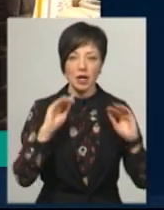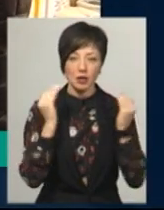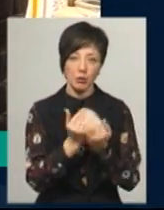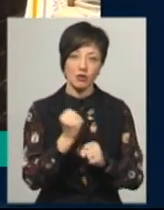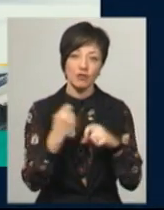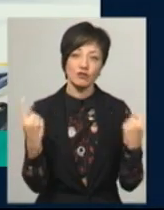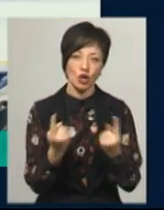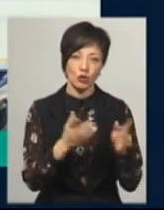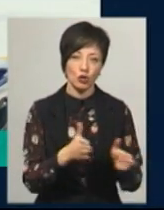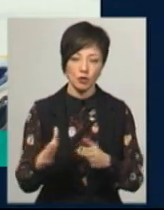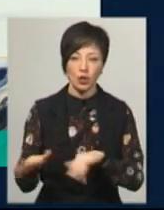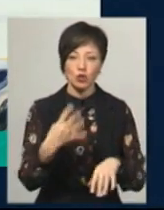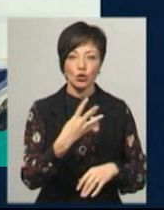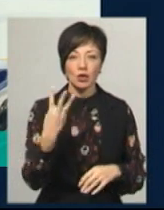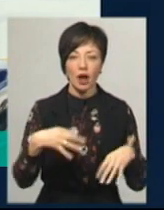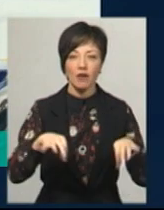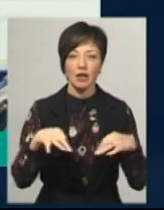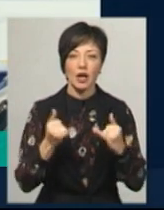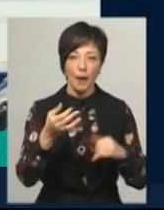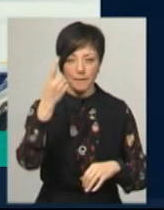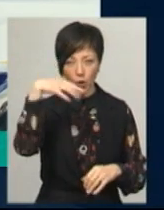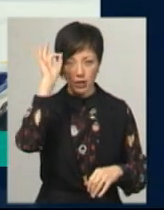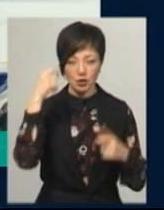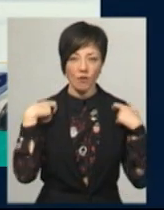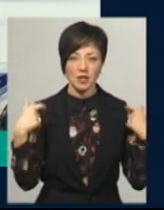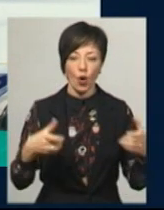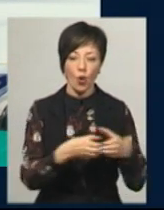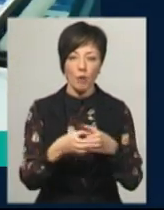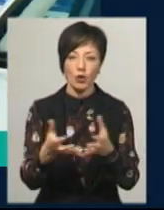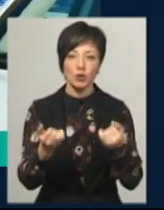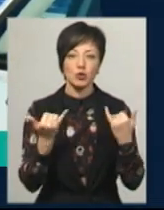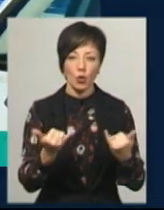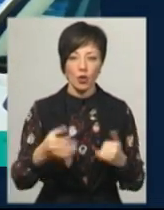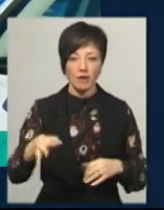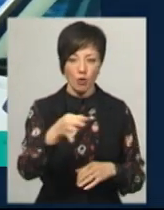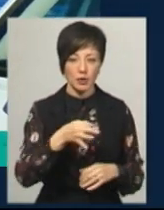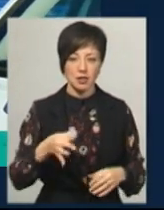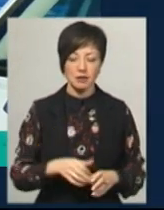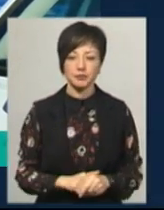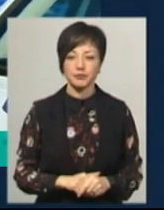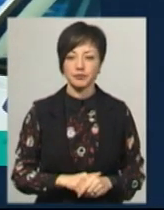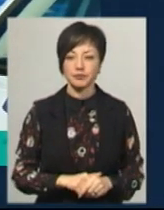у звичайному режимі. 43 автівки для поліцейських офіцерів громад отримали сьогодні на Хмельниччині.